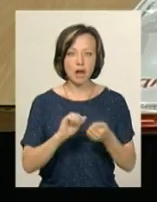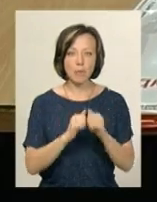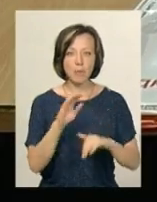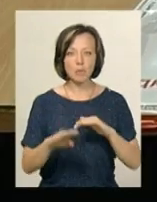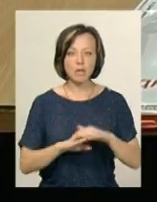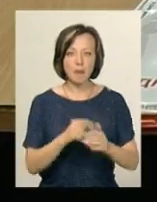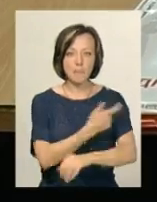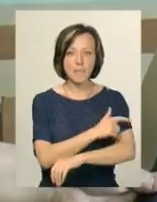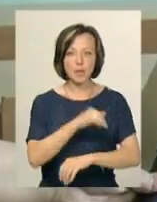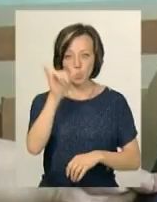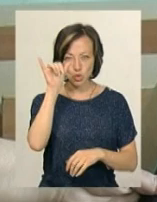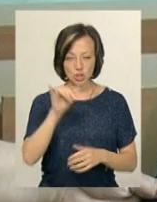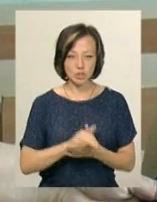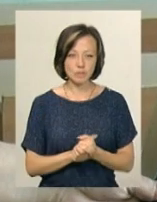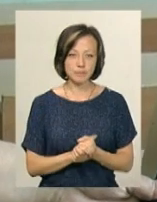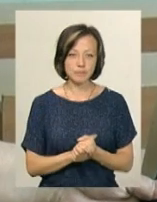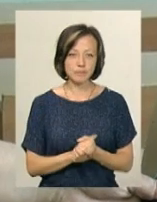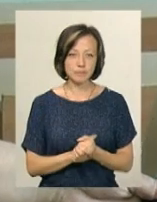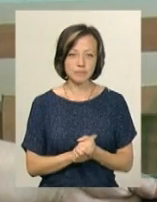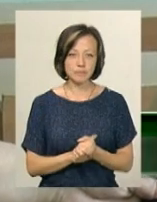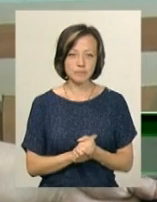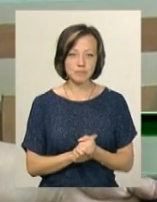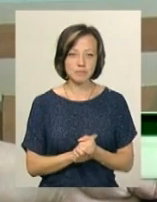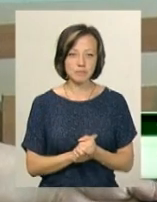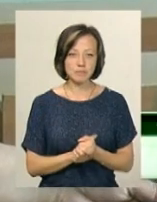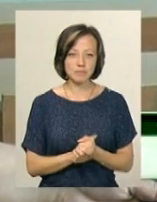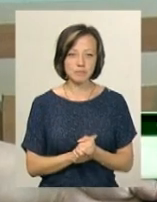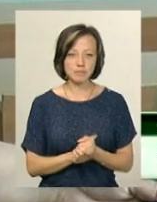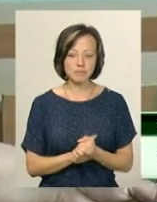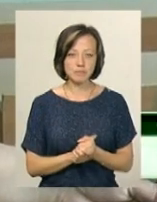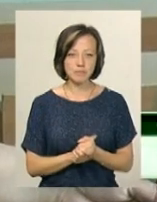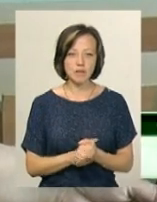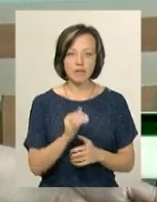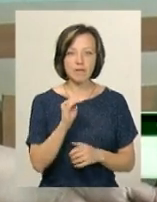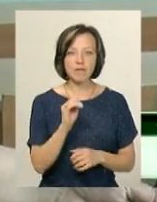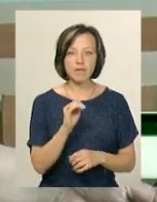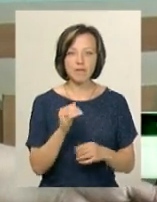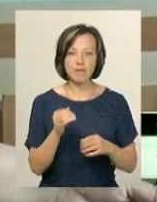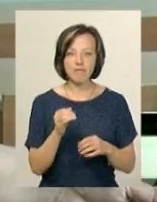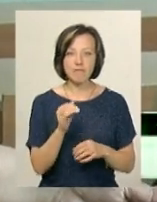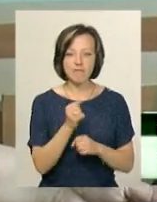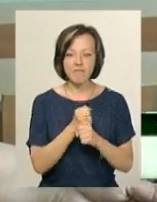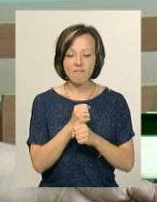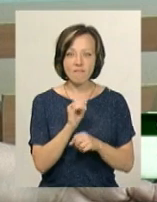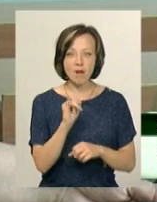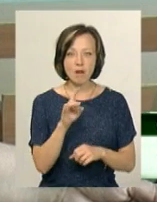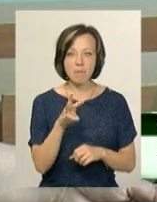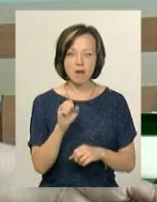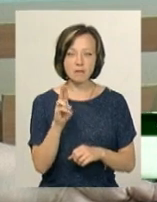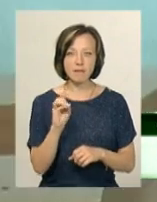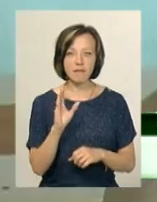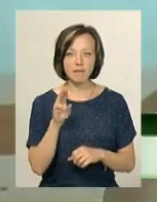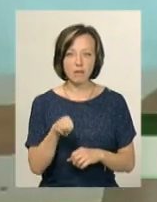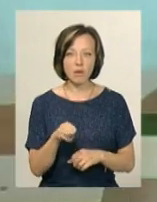-Подільського медучилища. Хотіла б фармацетру, щось таке мені подобається, продовжити свою медичну